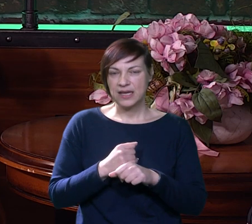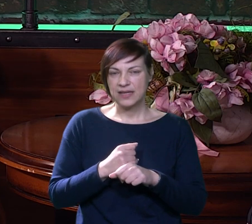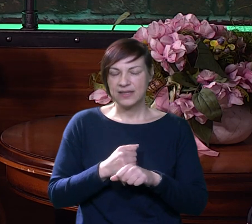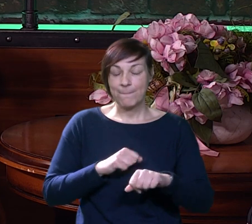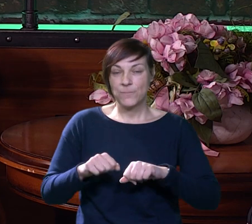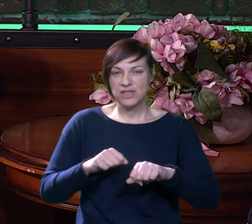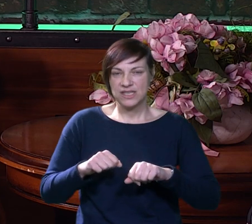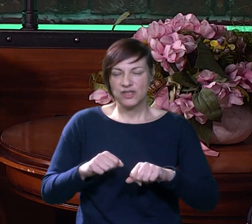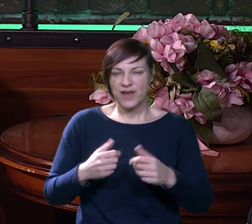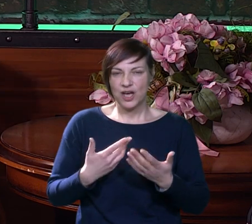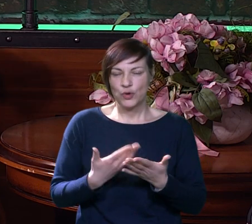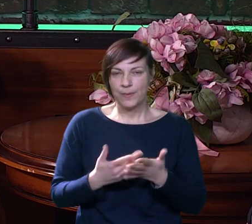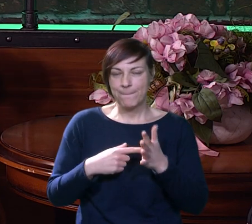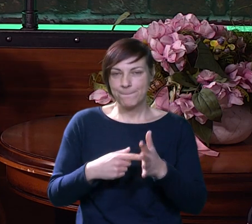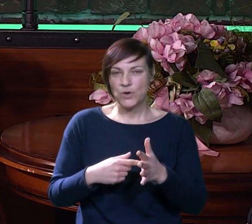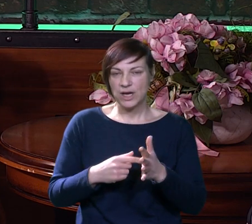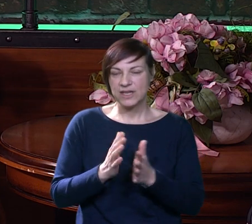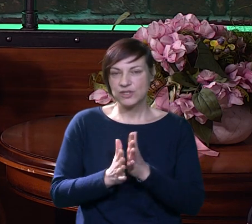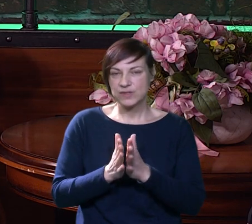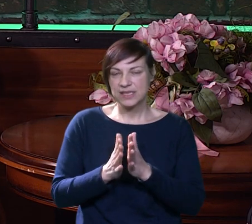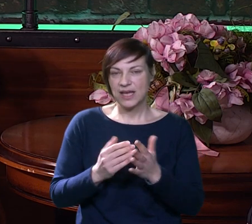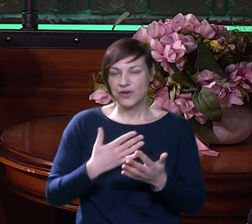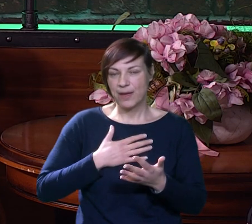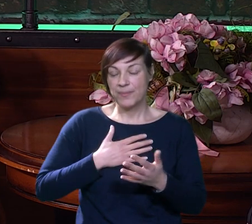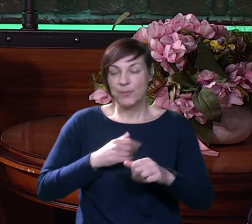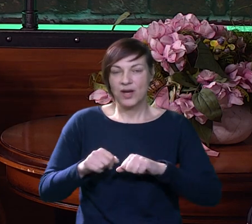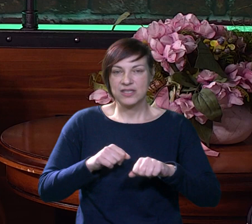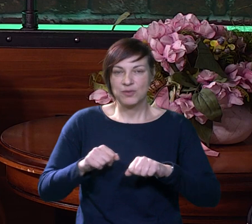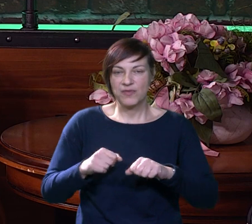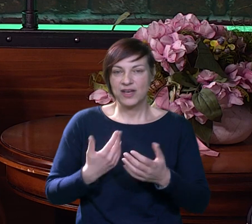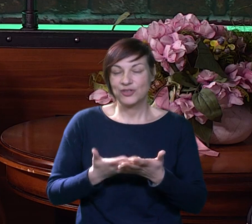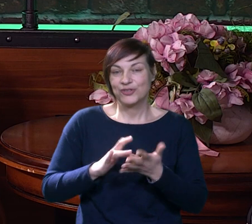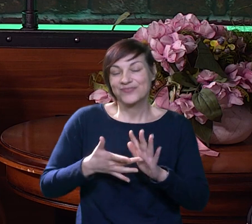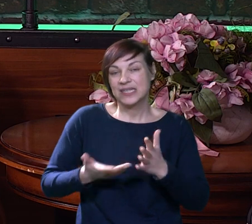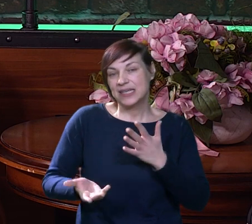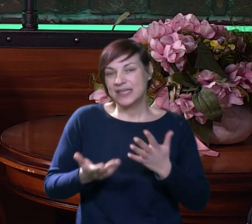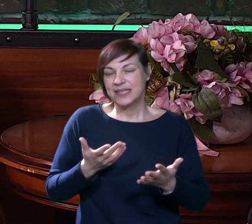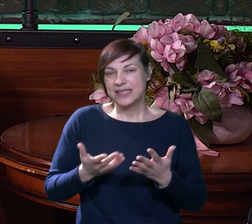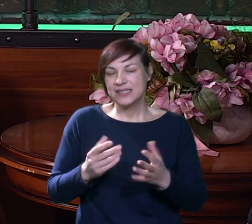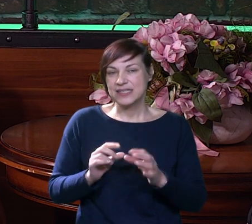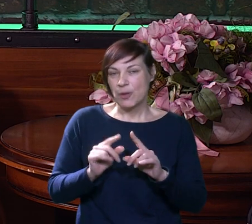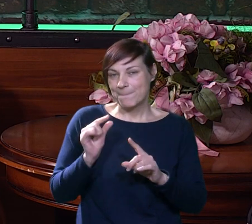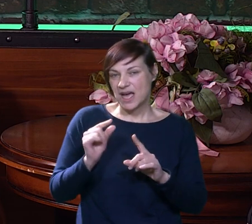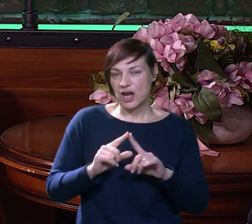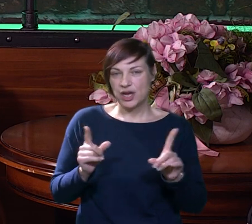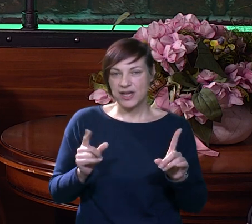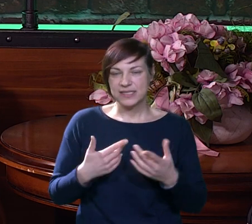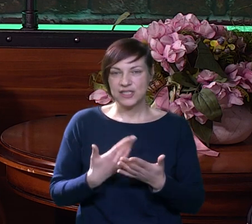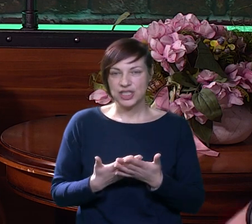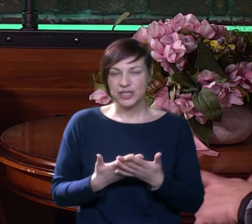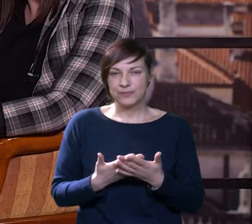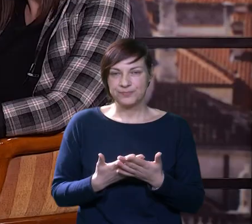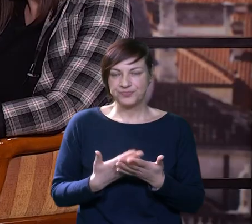potres ovako, pokazuju znak ovako, a mi pokazujemo ovako. Znači to vam je sve slično, nije sve različito.